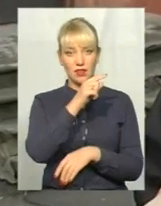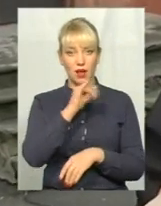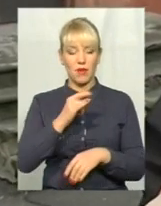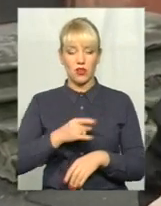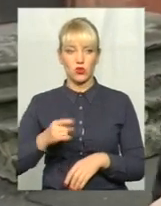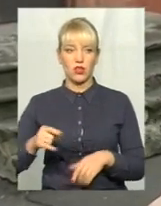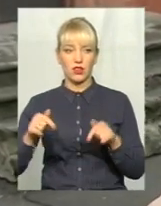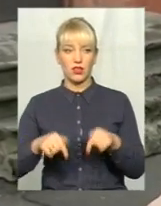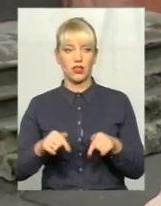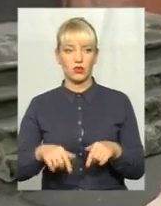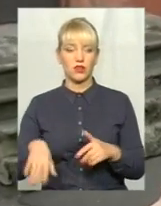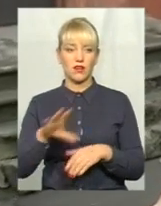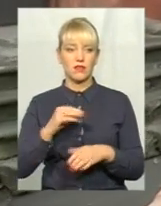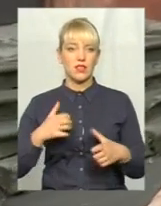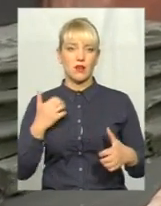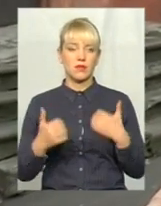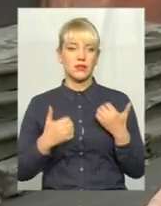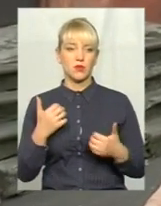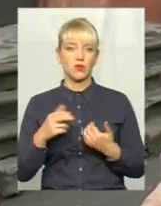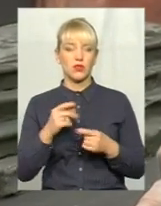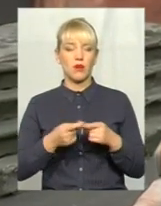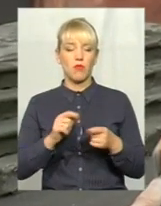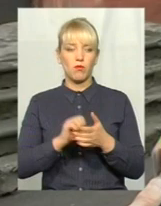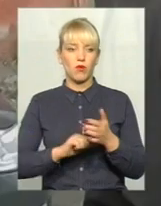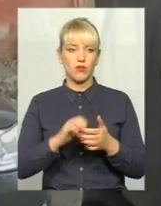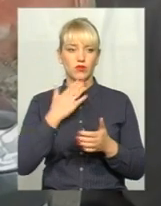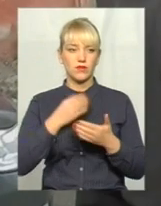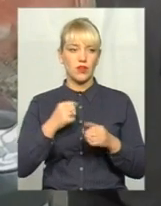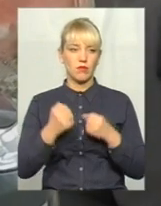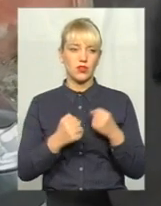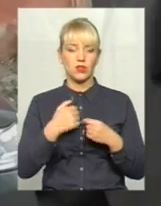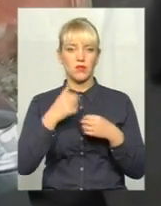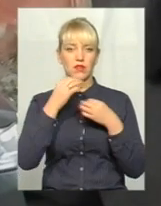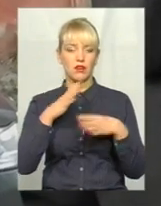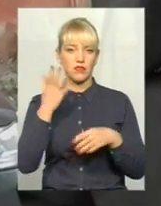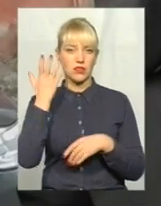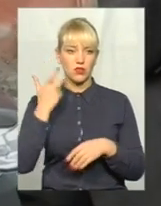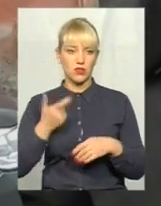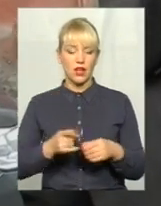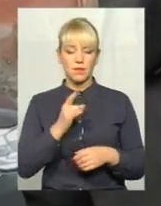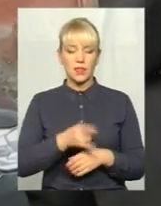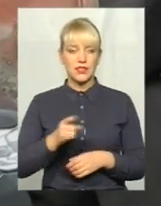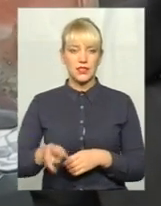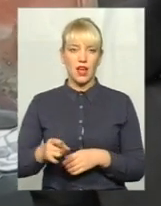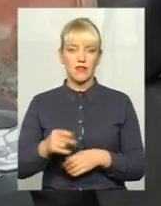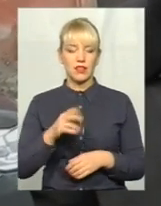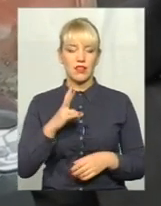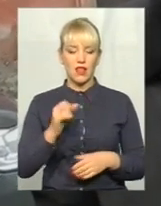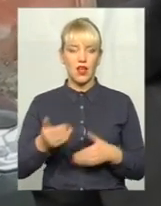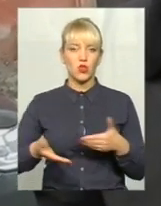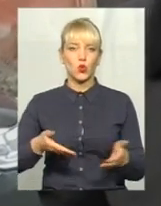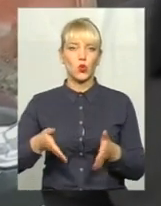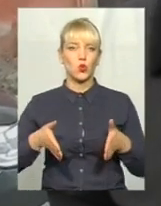І всі беспокояться по поводу машини. Мені не подобається, коли ставлять на тротуарах